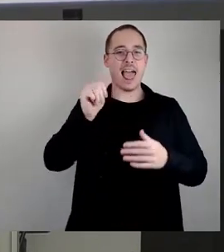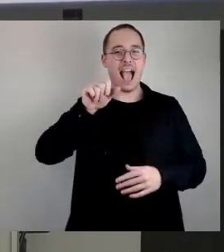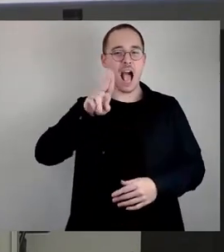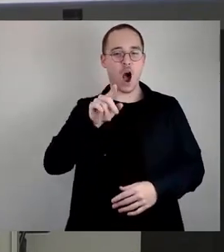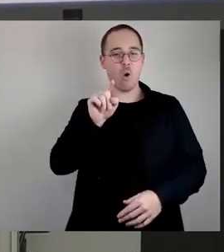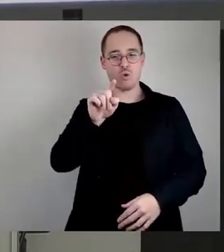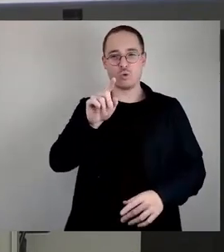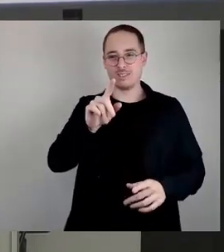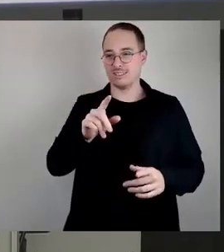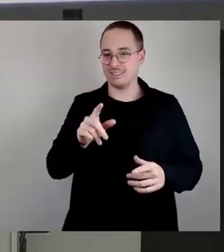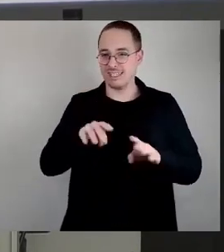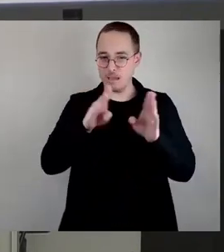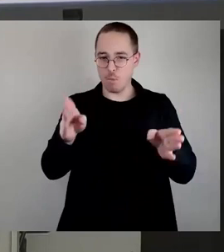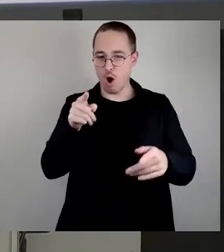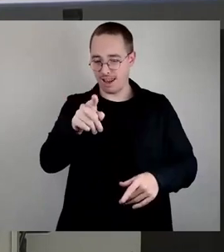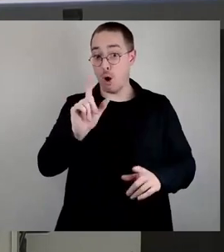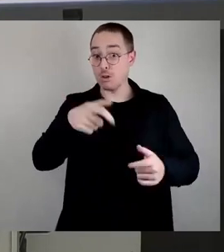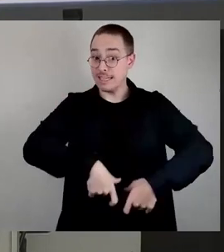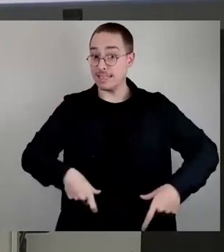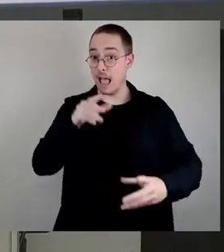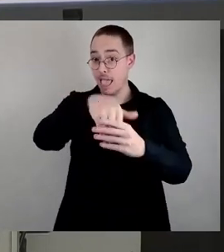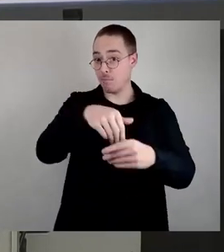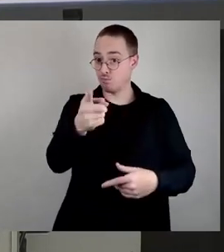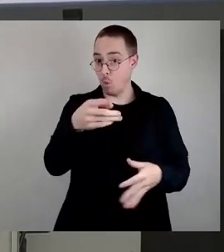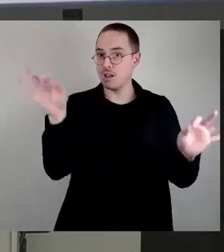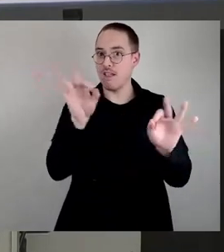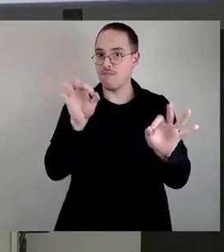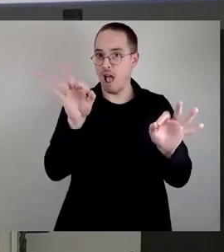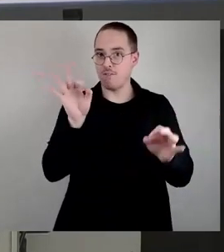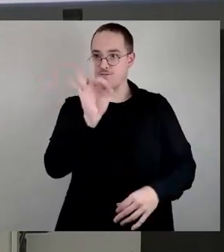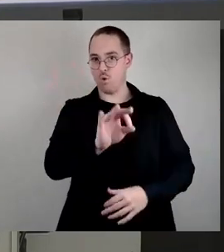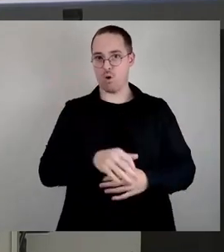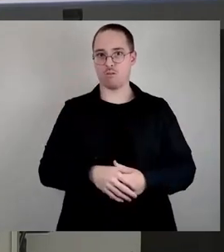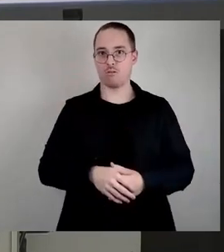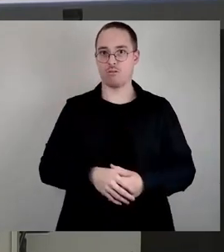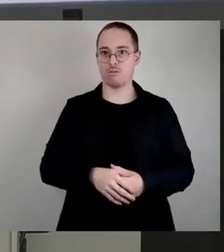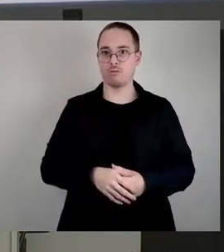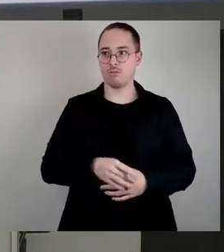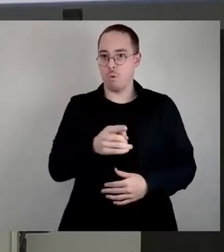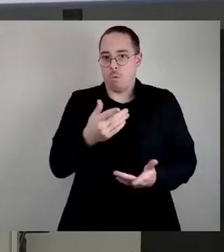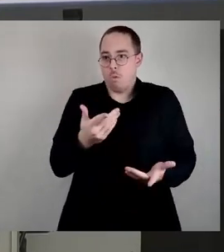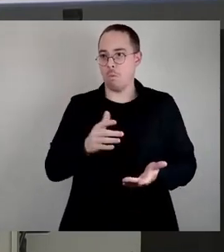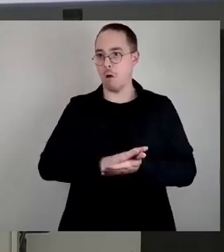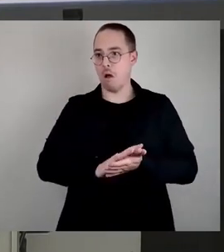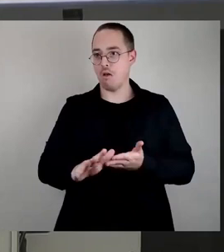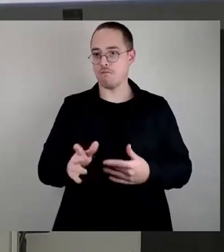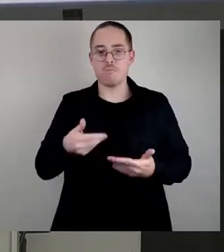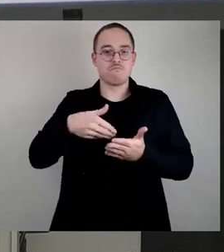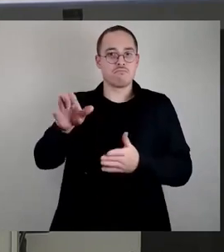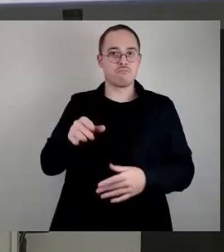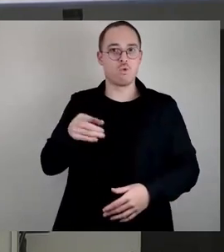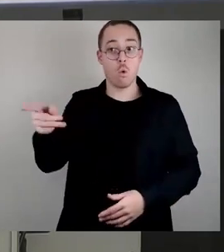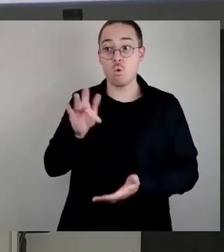-Betrieb kriegen sollte, der wird jetzt einfach mal weggelassen, weil die Alexander-Herzen-Straße doch beim Kita-Amt bleibt und Sie dafür